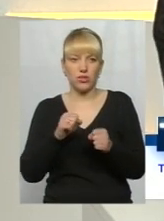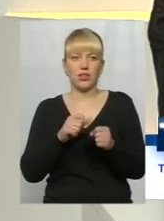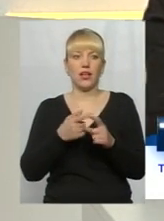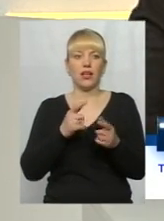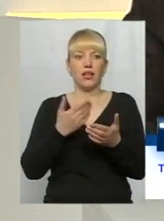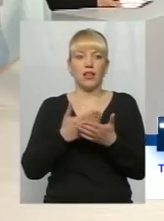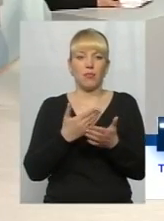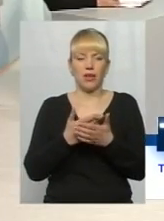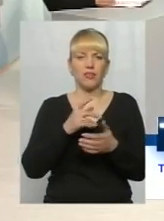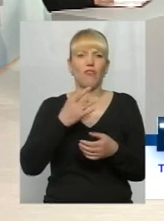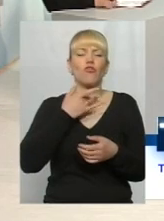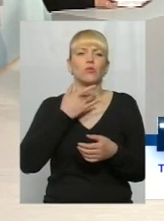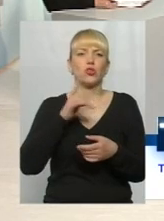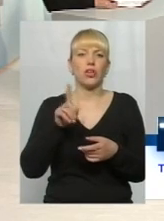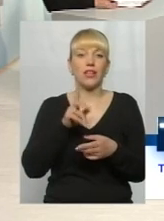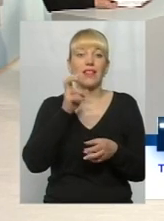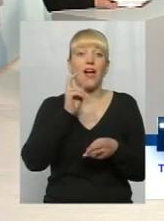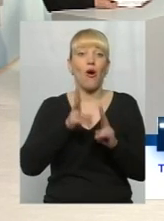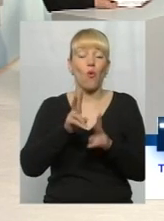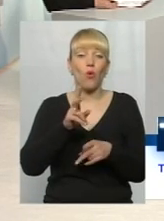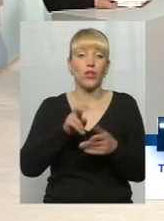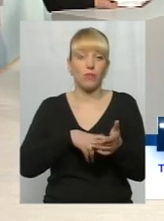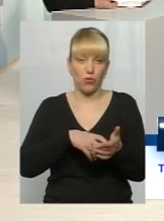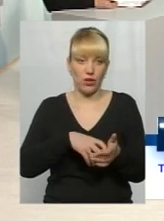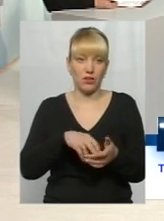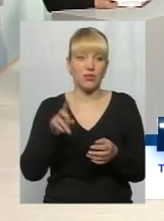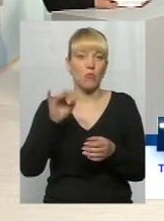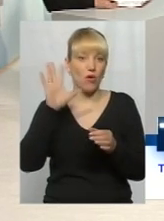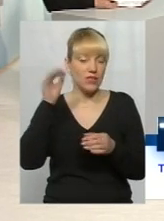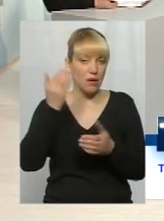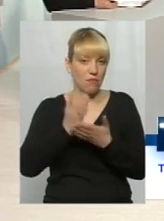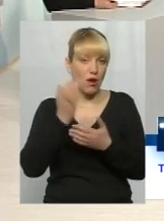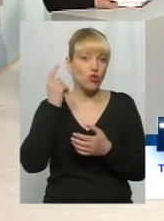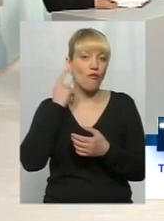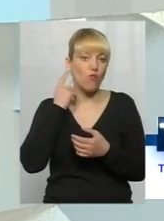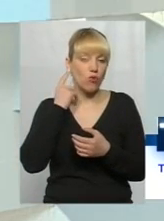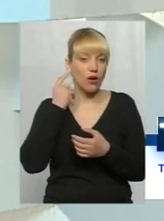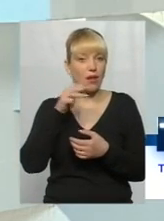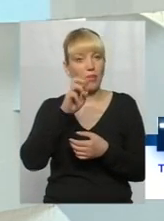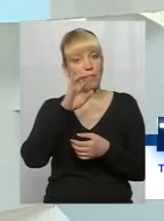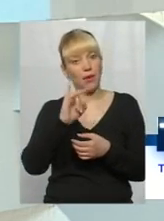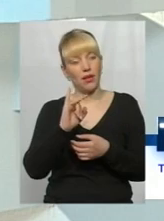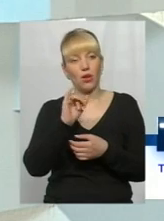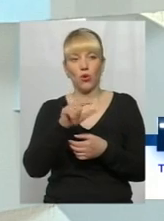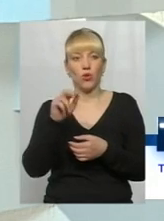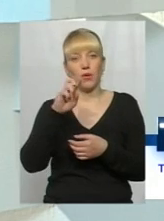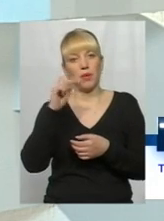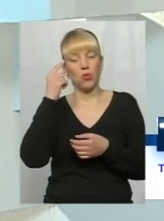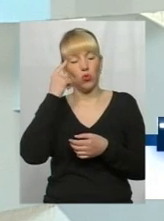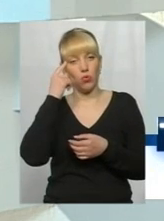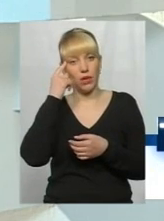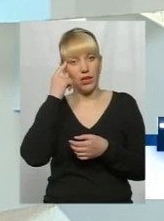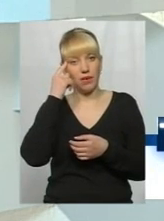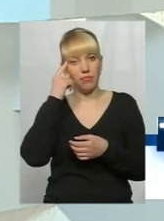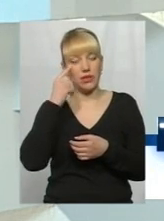І навіть на кухні боятися, бо всі не також мають вуха. Ви знаєте, кожна людина, мабуть, тоді задумалася все-таки при всьому тому, тому що ми